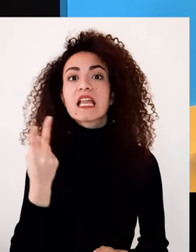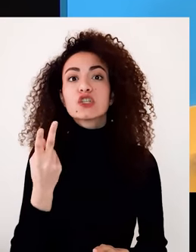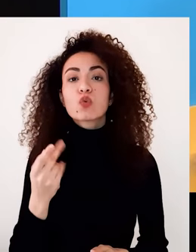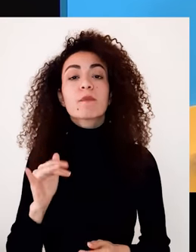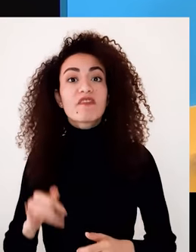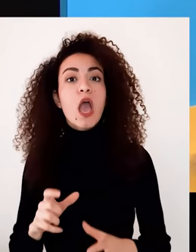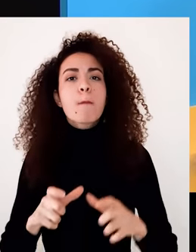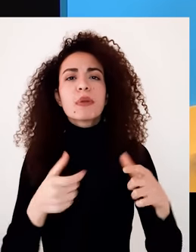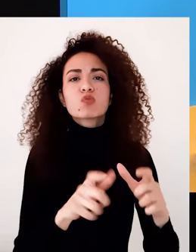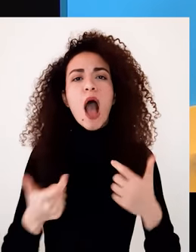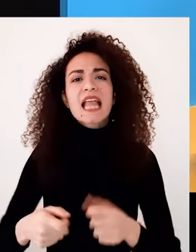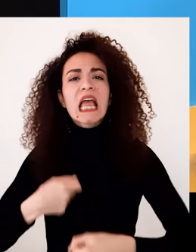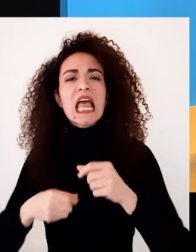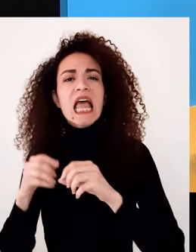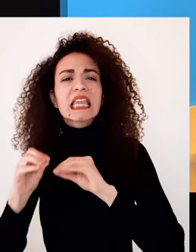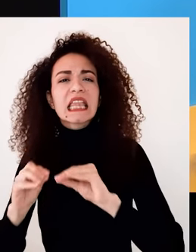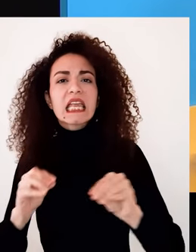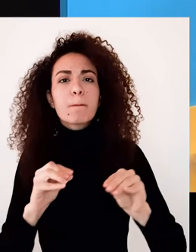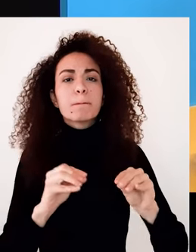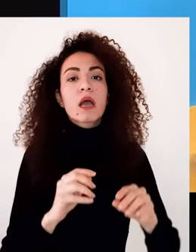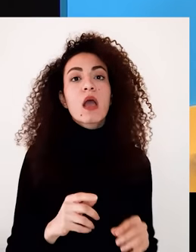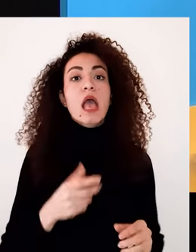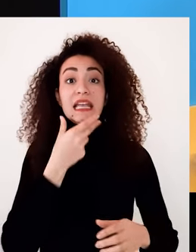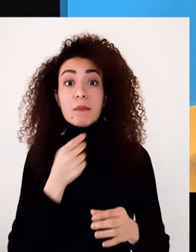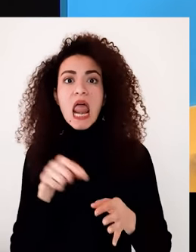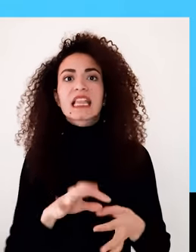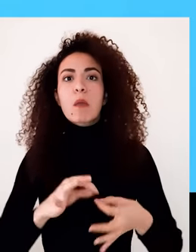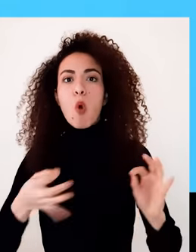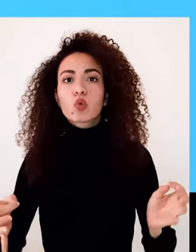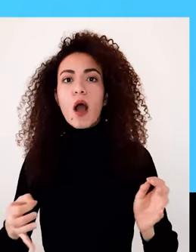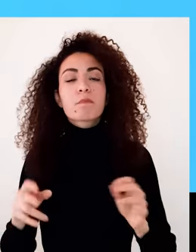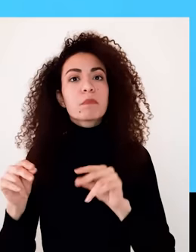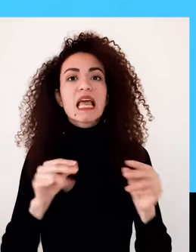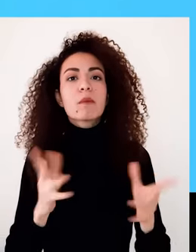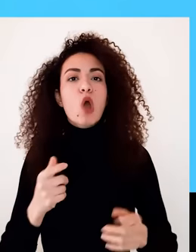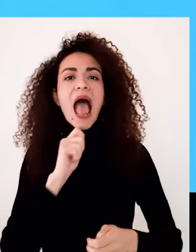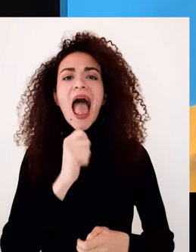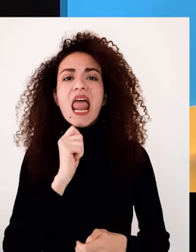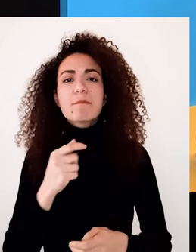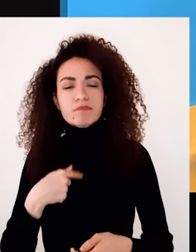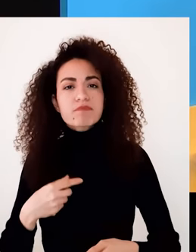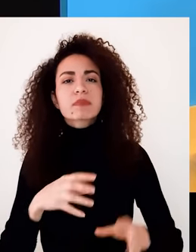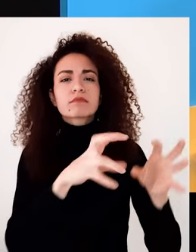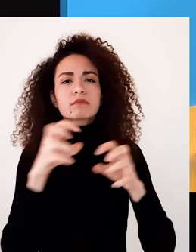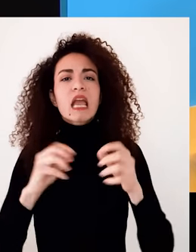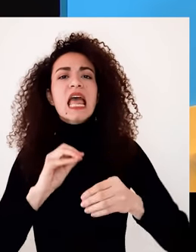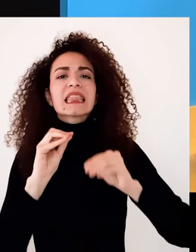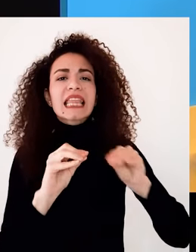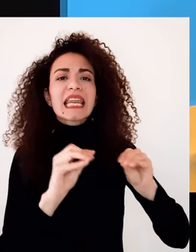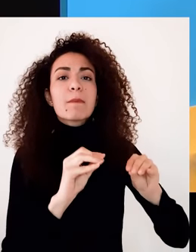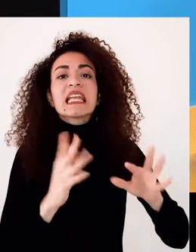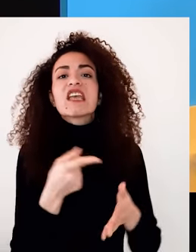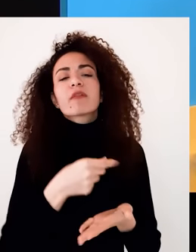مثلاً توعية الإعلميين كيف يكدوا عن أضايا الإعاقة بلغة حقوقية بعيدة عن لغة الشفقة ثالثاً التشبيك